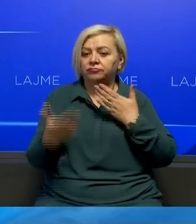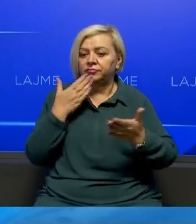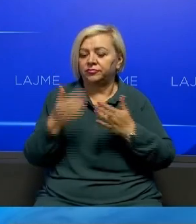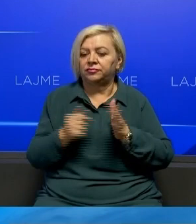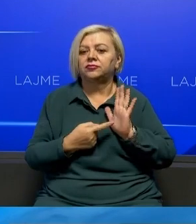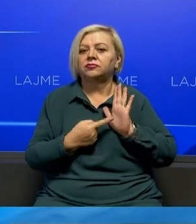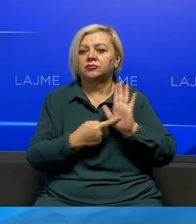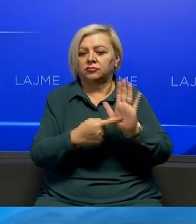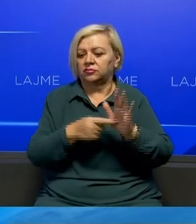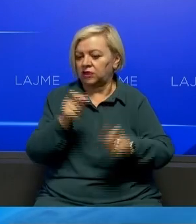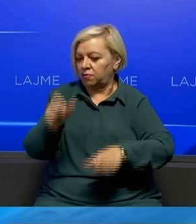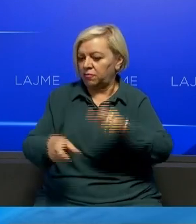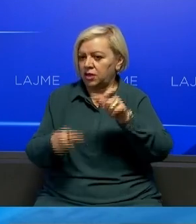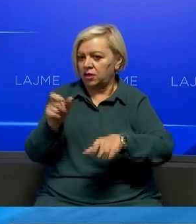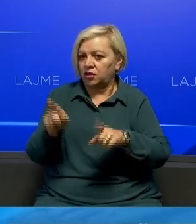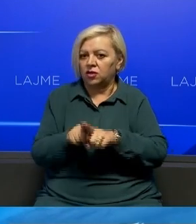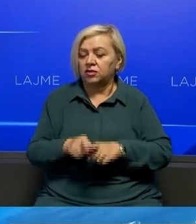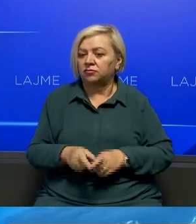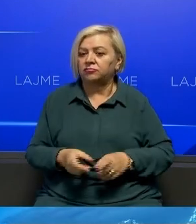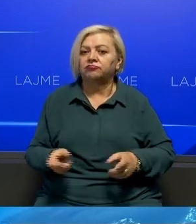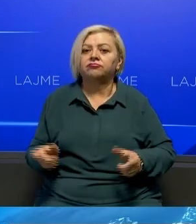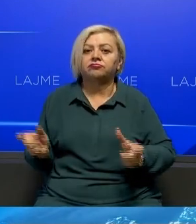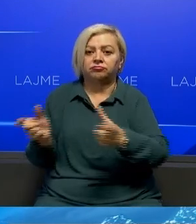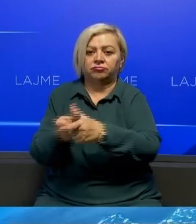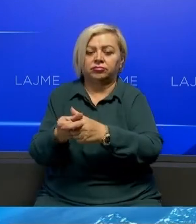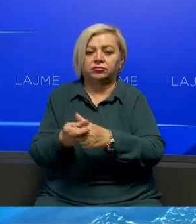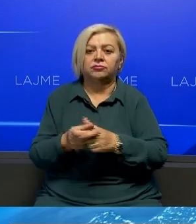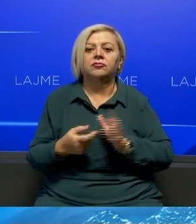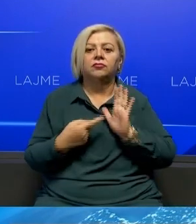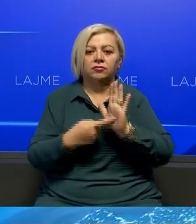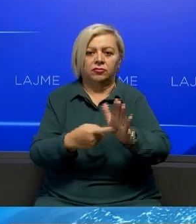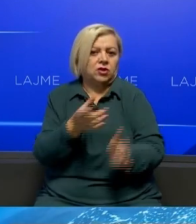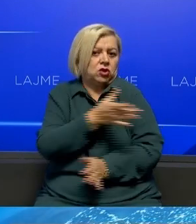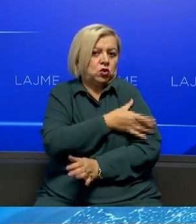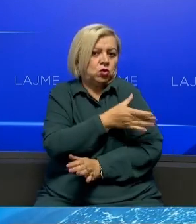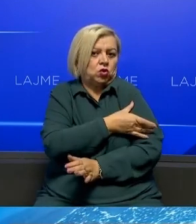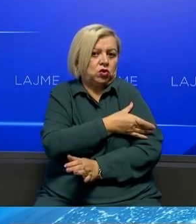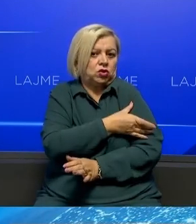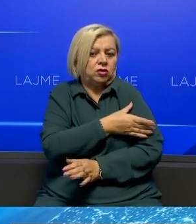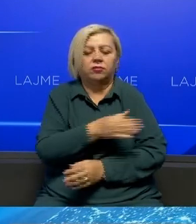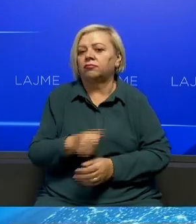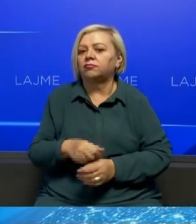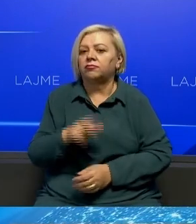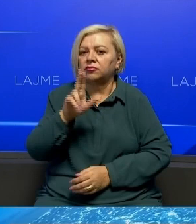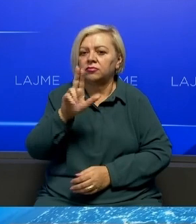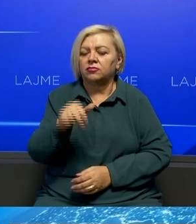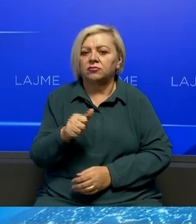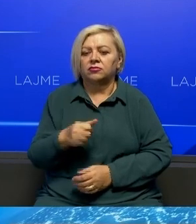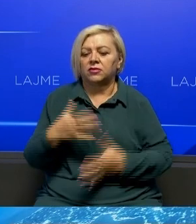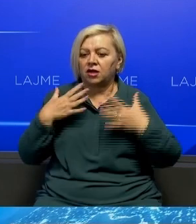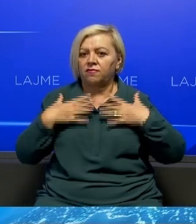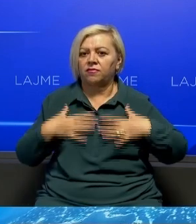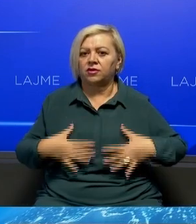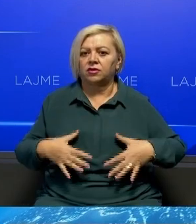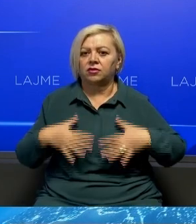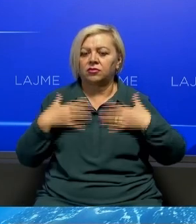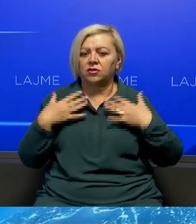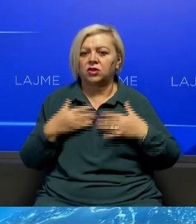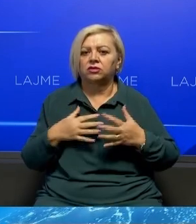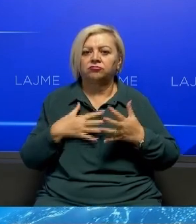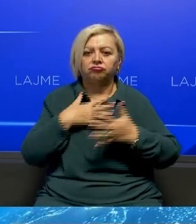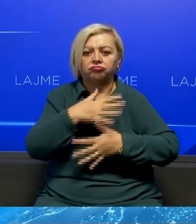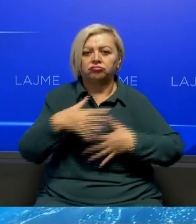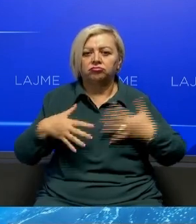ka thënë se persona që si pastie kanë rëmbyr janë prezentuar si pjestar të uqqës dhe kanë pasur të veshur tesha të larme të